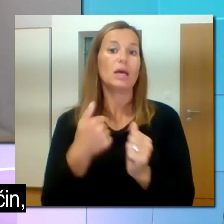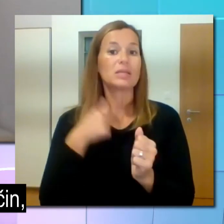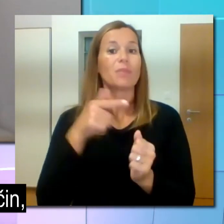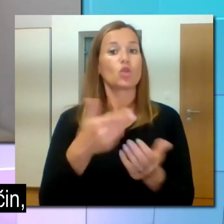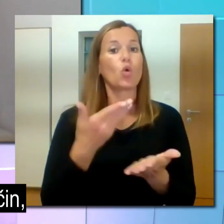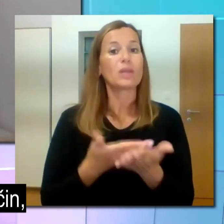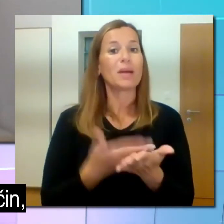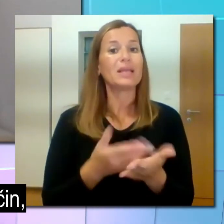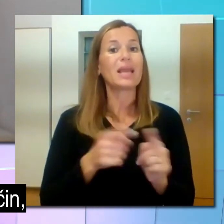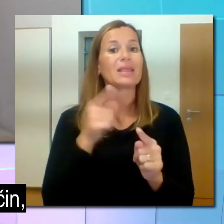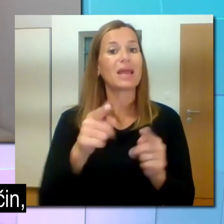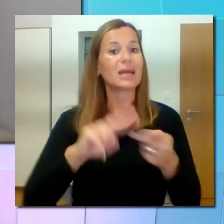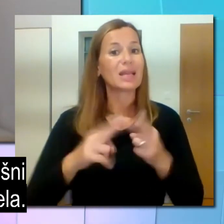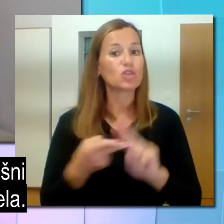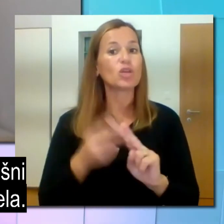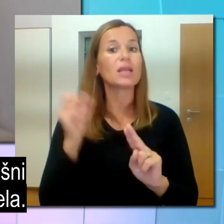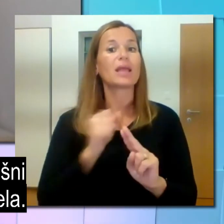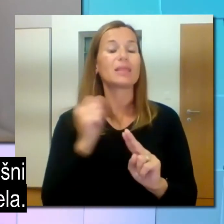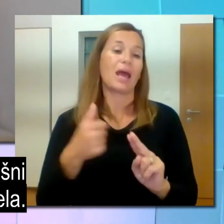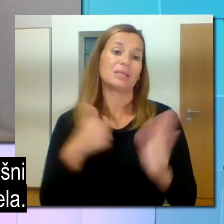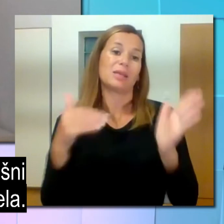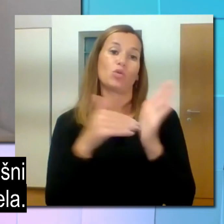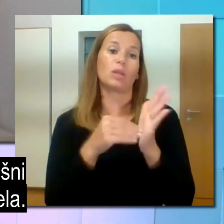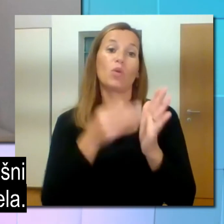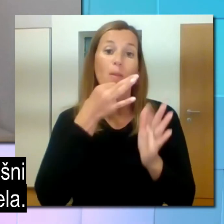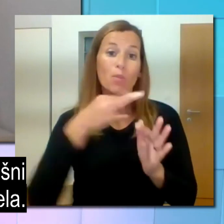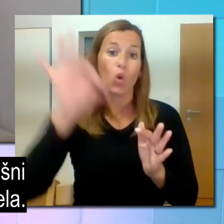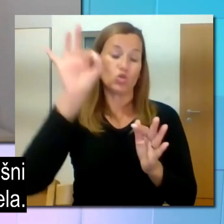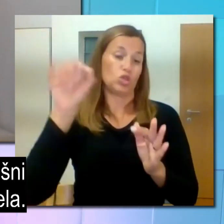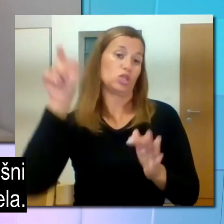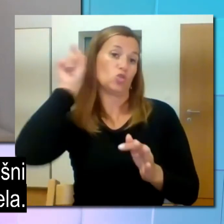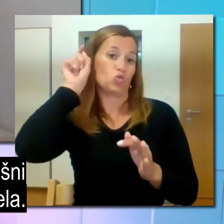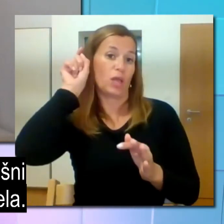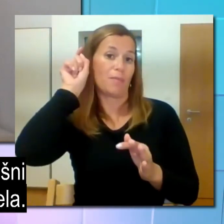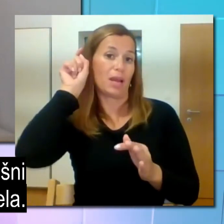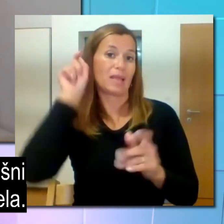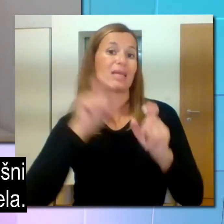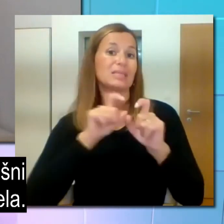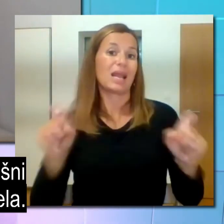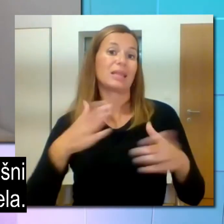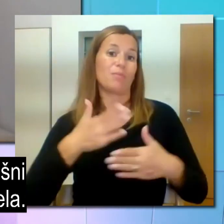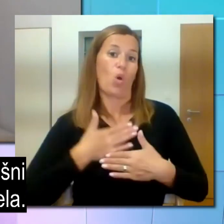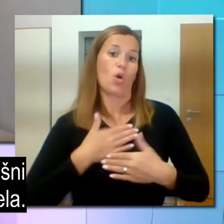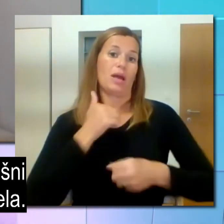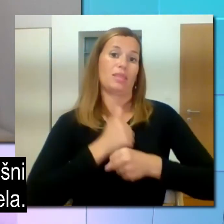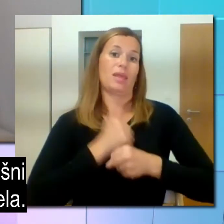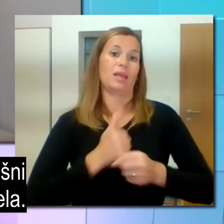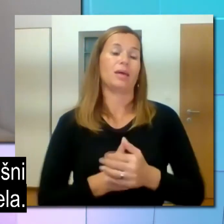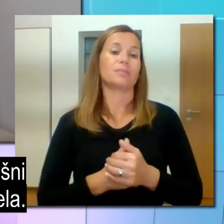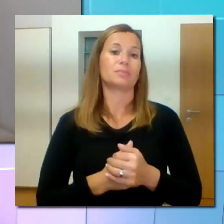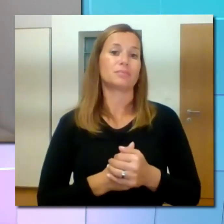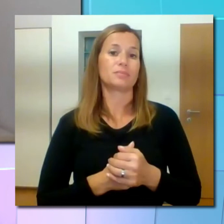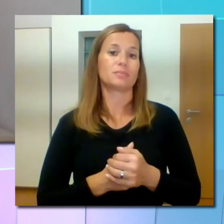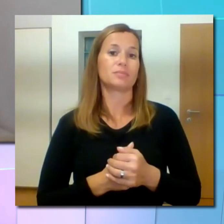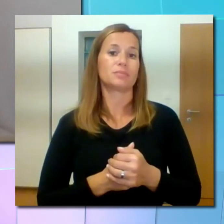to tudi utemeljila na takšen način, da potrebujem boljši slušni aparat zaradi mojega dela.